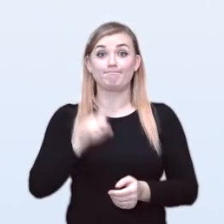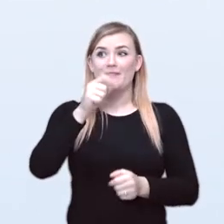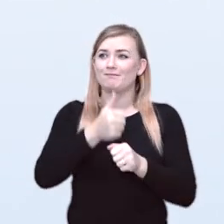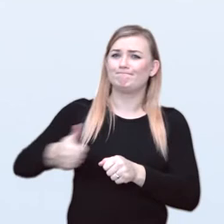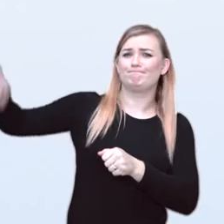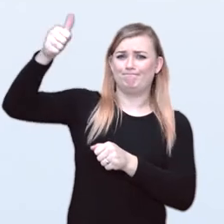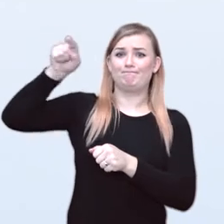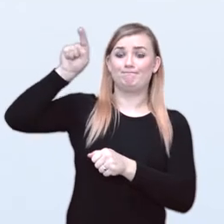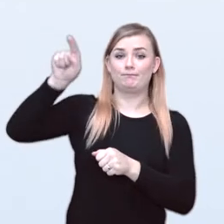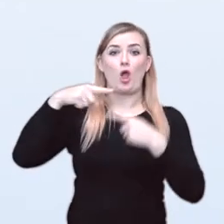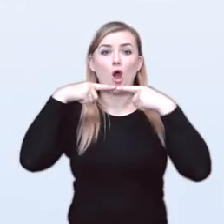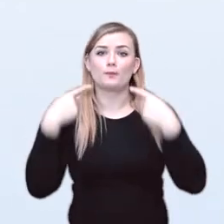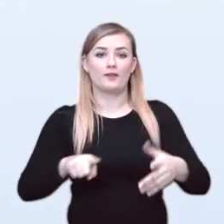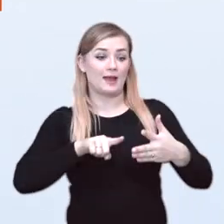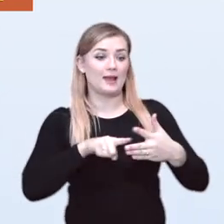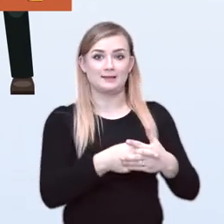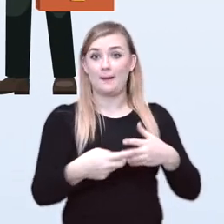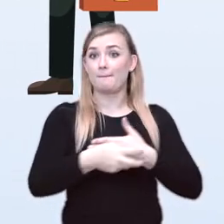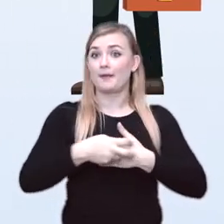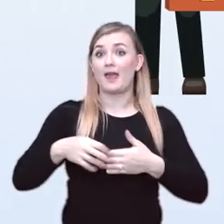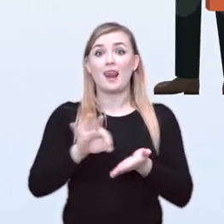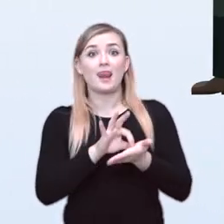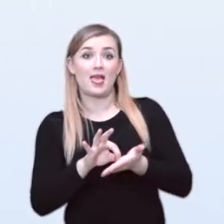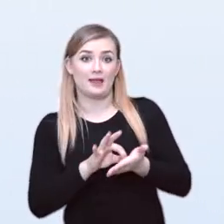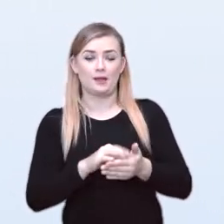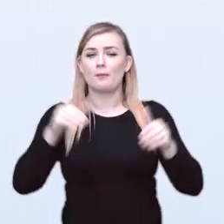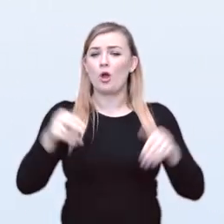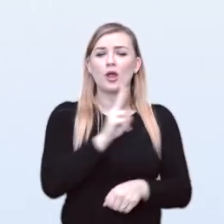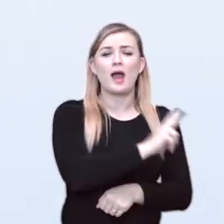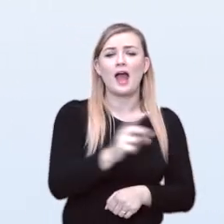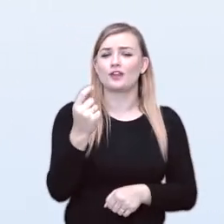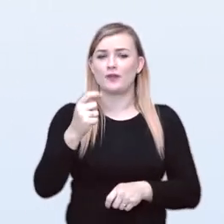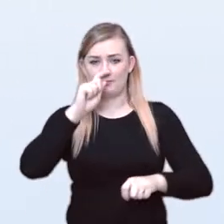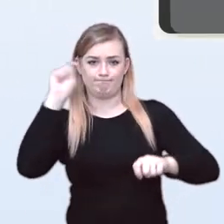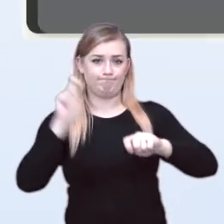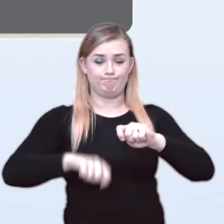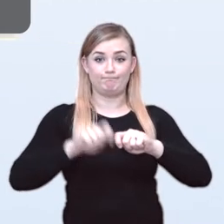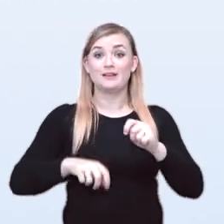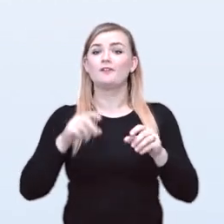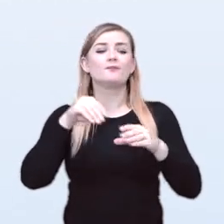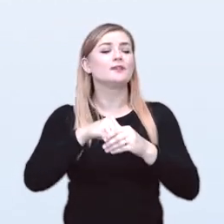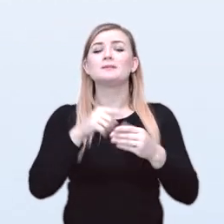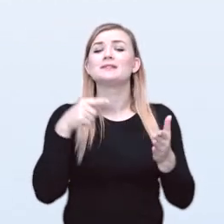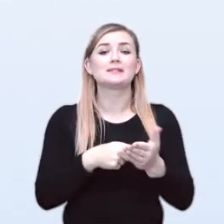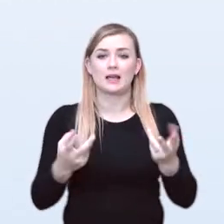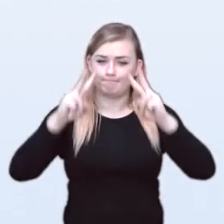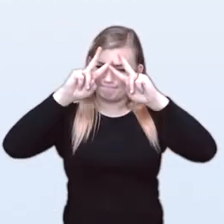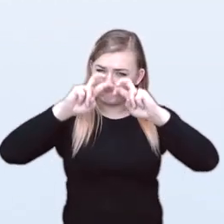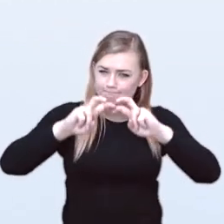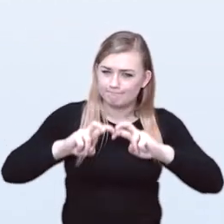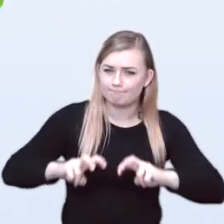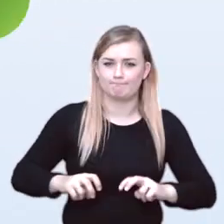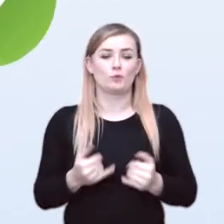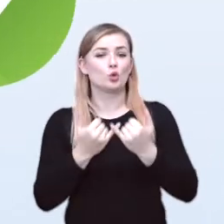ponadto władze odpowiedzialne za rejestrację badanego leku mogą w każdej chwili przeprowadzić inspekcje, m.in.